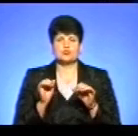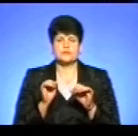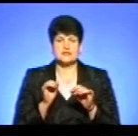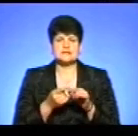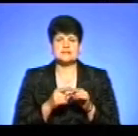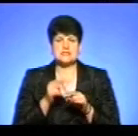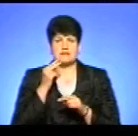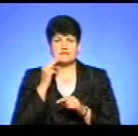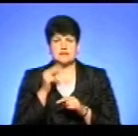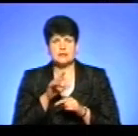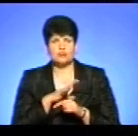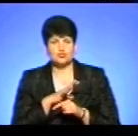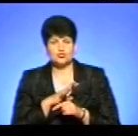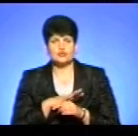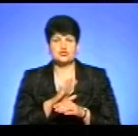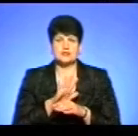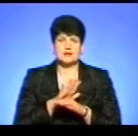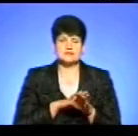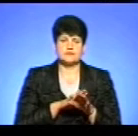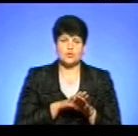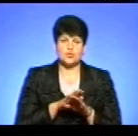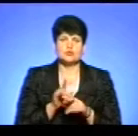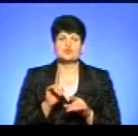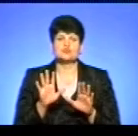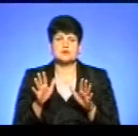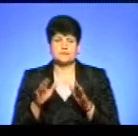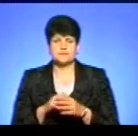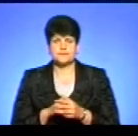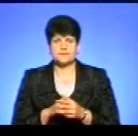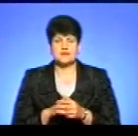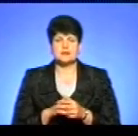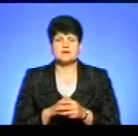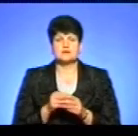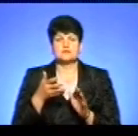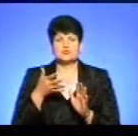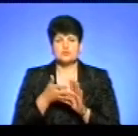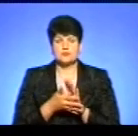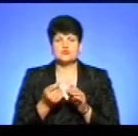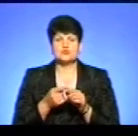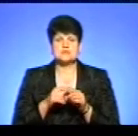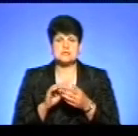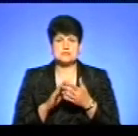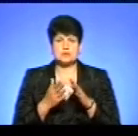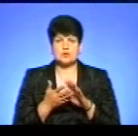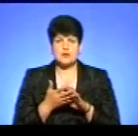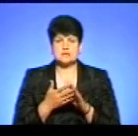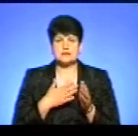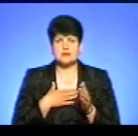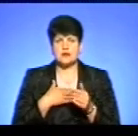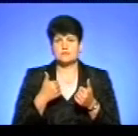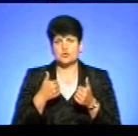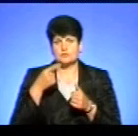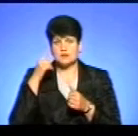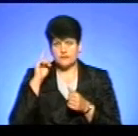з чиєї вини це сталося, чий наказ виконували вихователі і чому це сталося? Зрозуміло, що ця ситуація нам добре